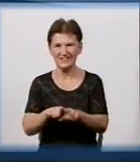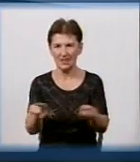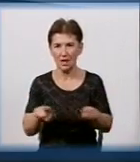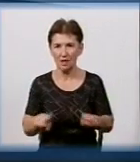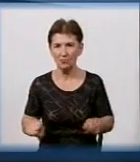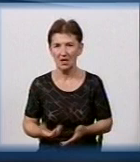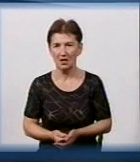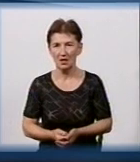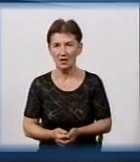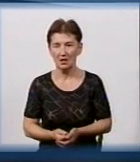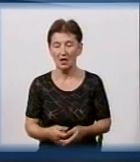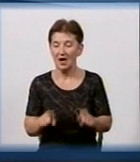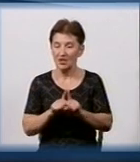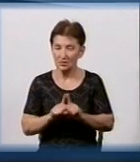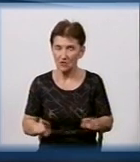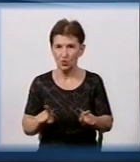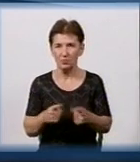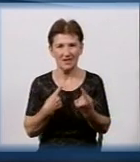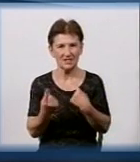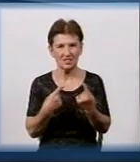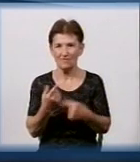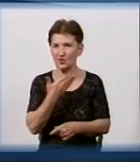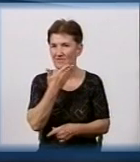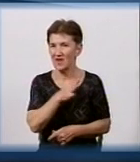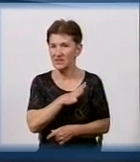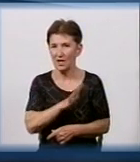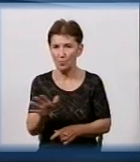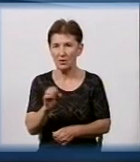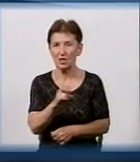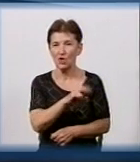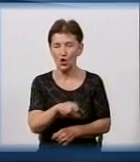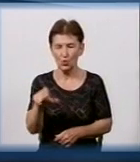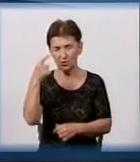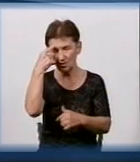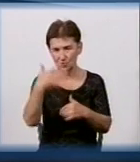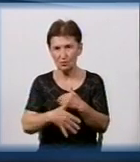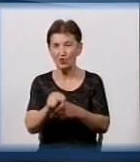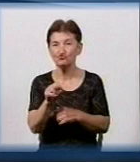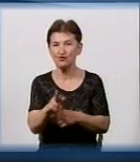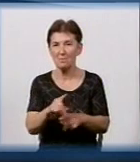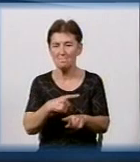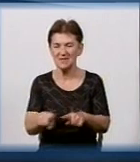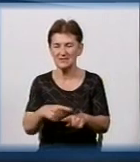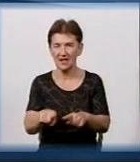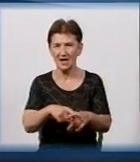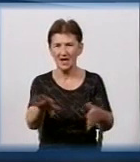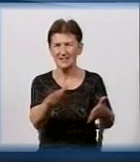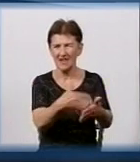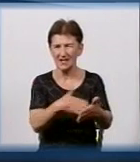особливо таких розговорів не було, але люди розуміють, що, чим быстрі ми закрасимо ці надписи, тим менше